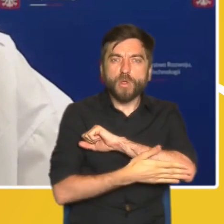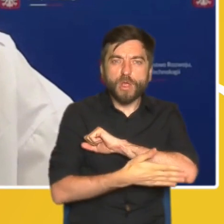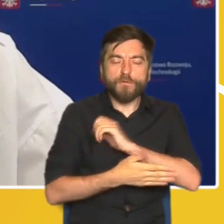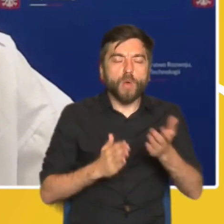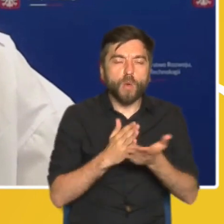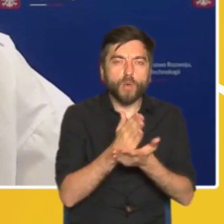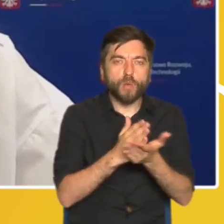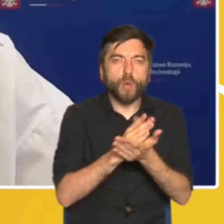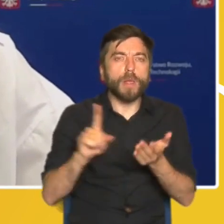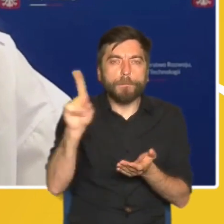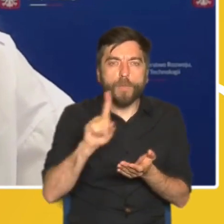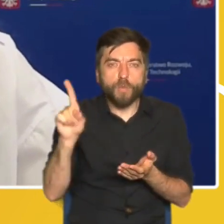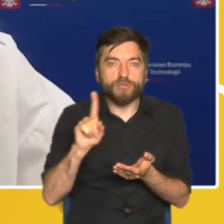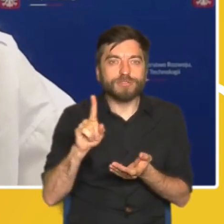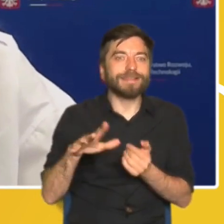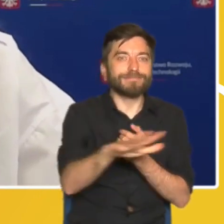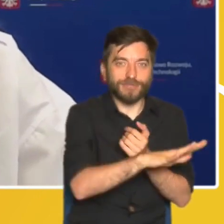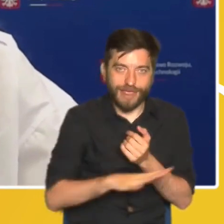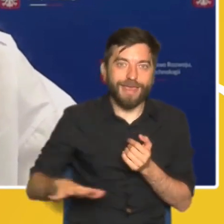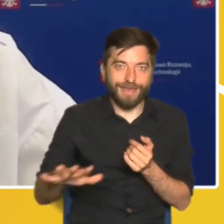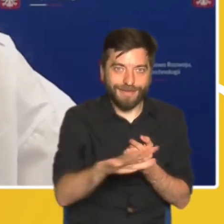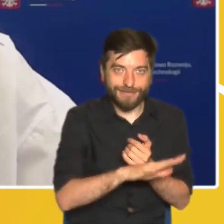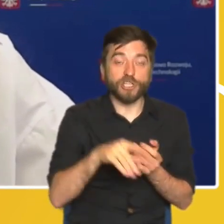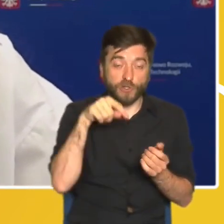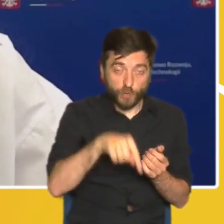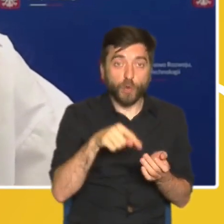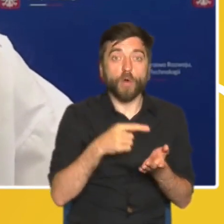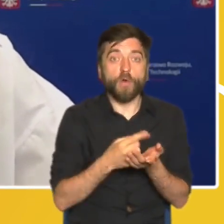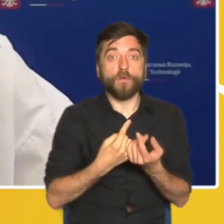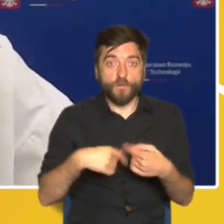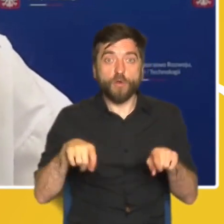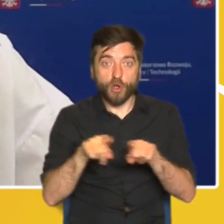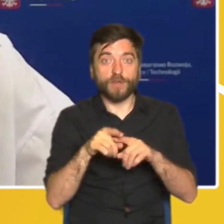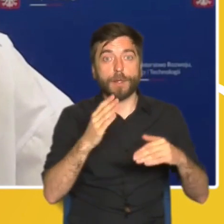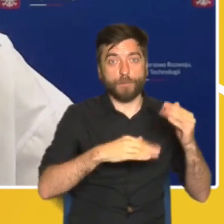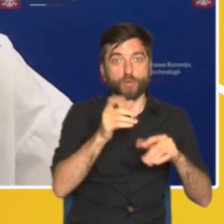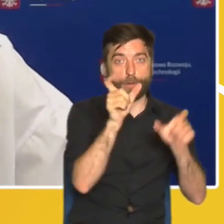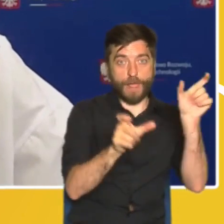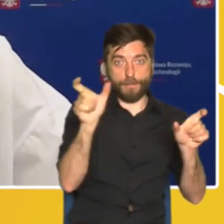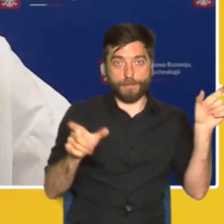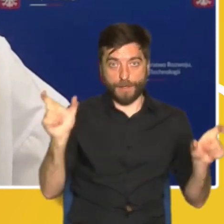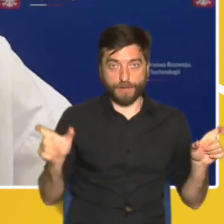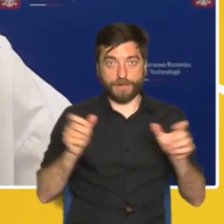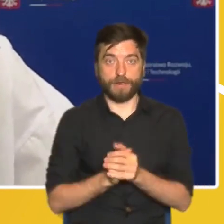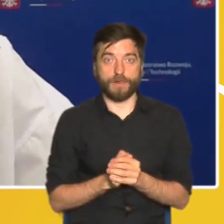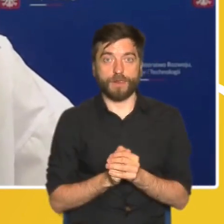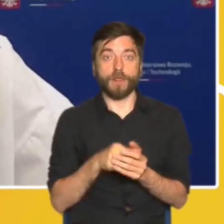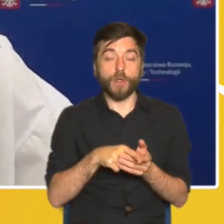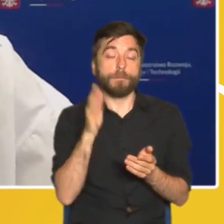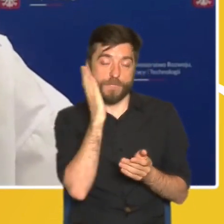publiczne dla wszystkich terenów, na których będzie mogła być realizowana w przyszłości zabudowa, też głównie zabudowa